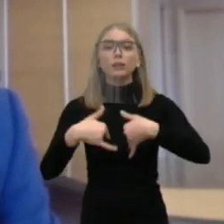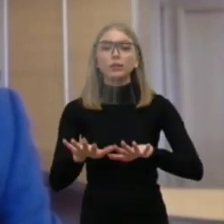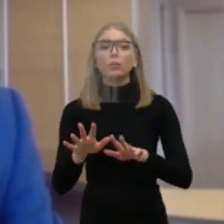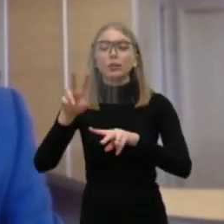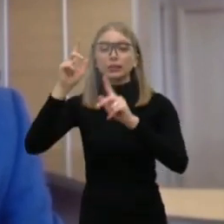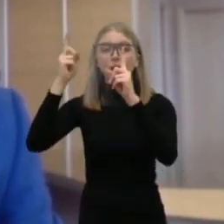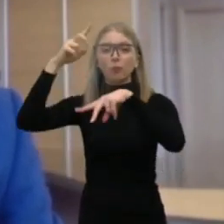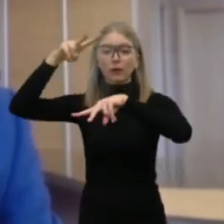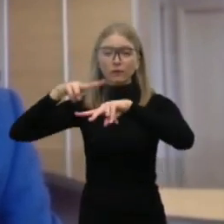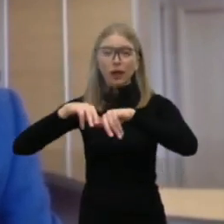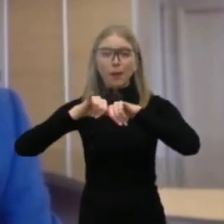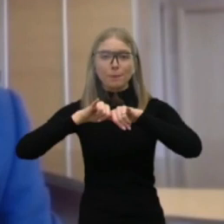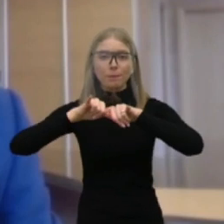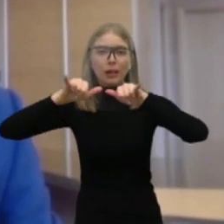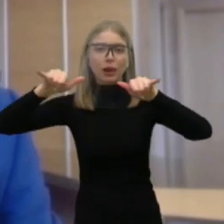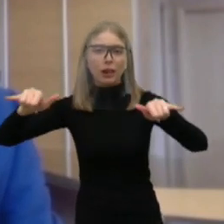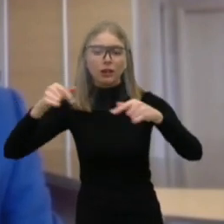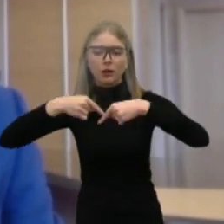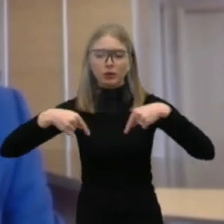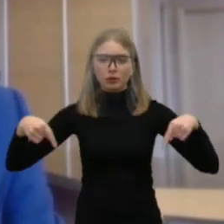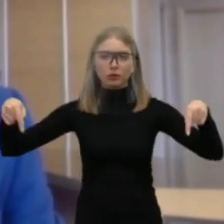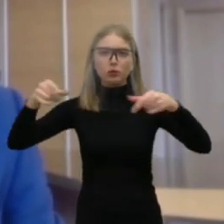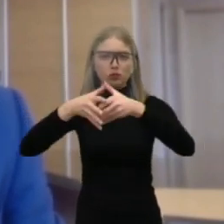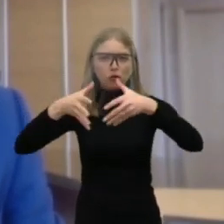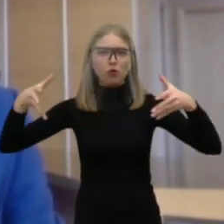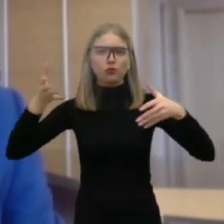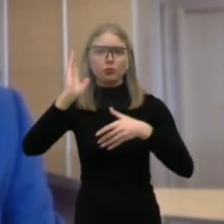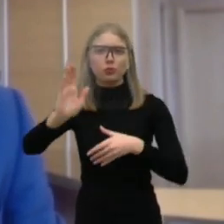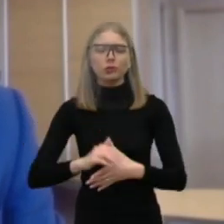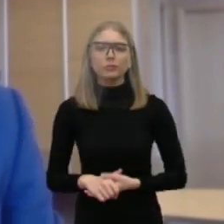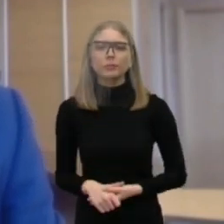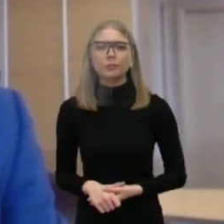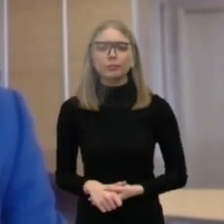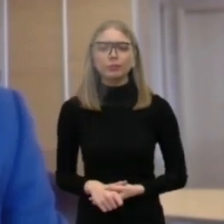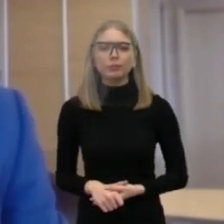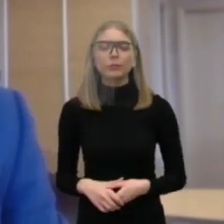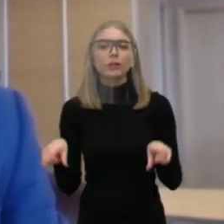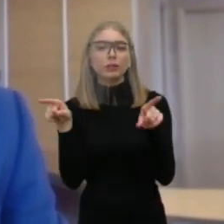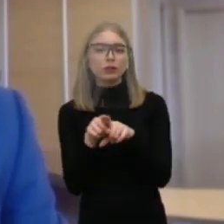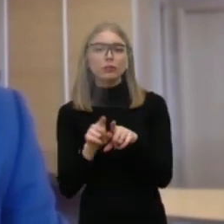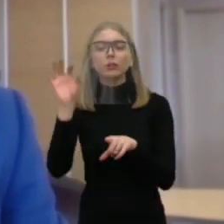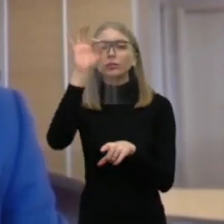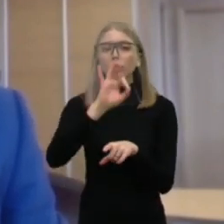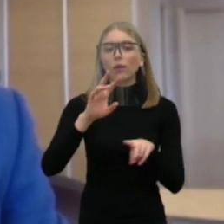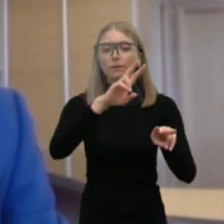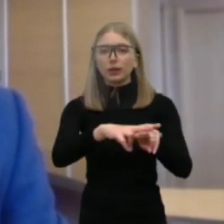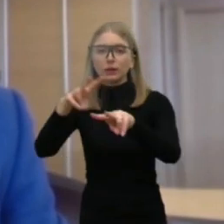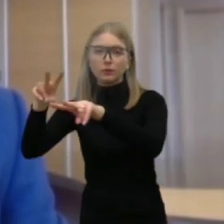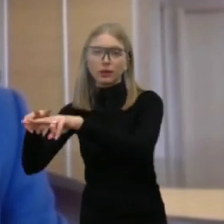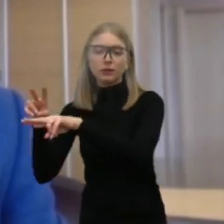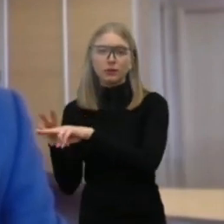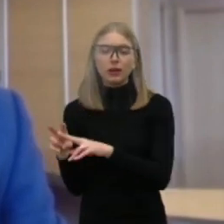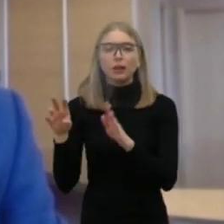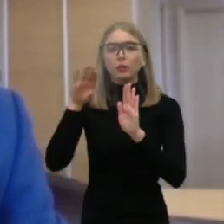planavimas. Taip pat kalbėjome apie buveinių direktyvą, dėl jos čia buvo